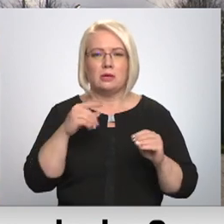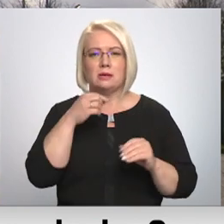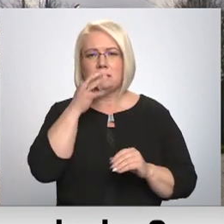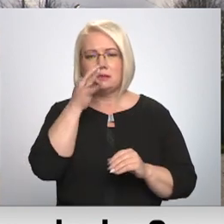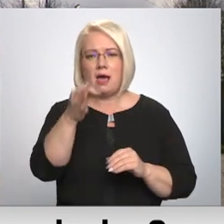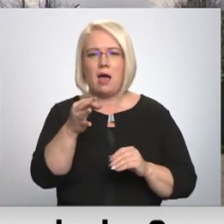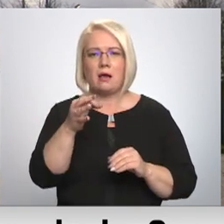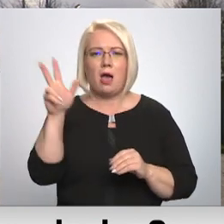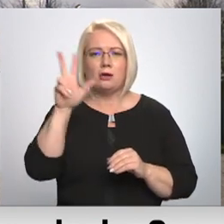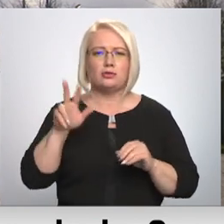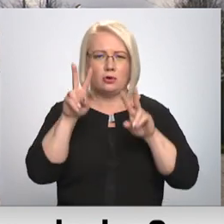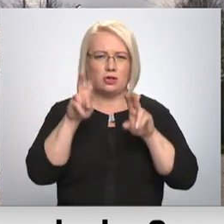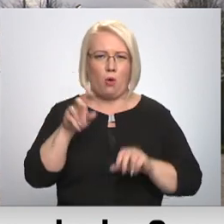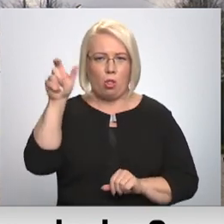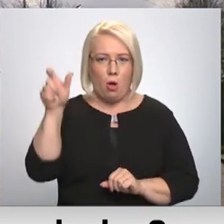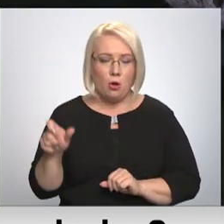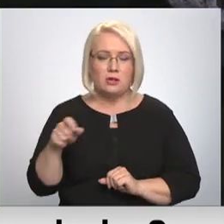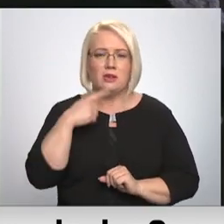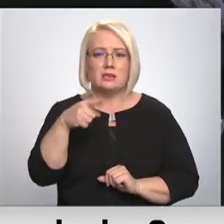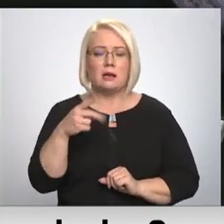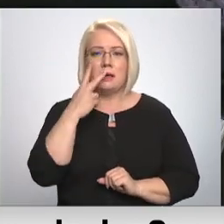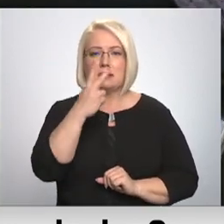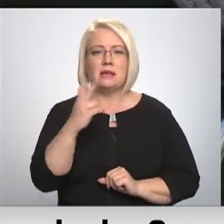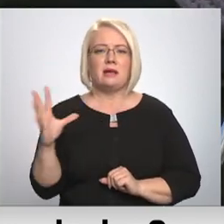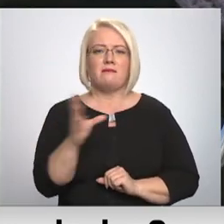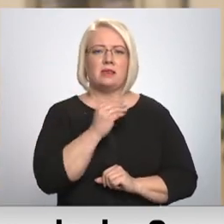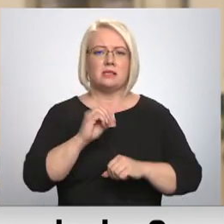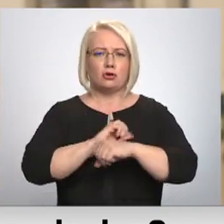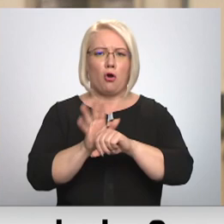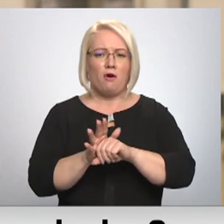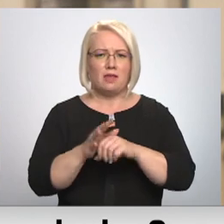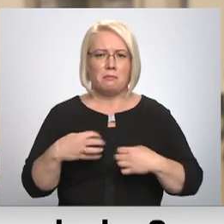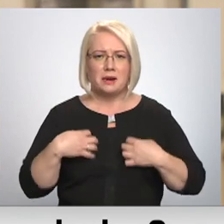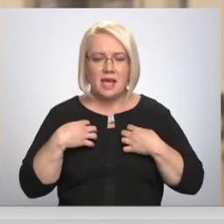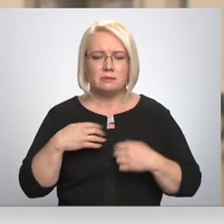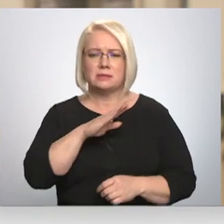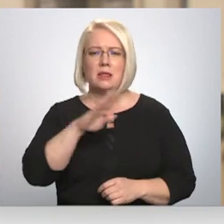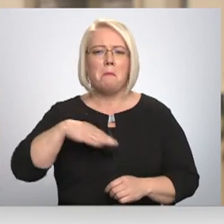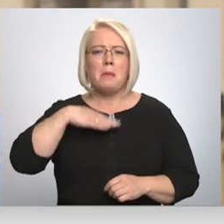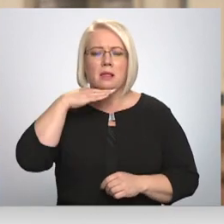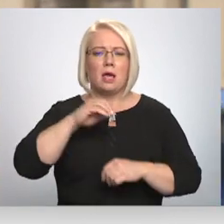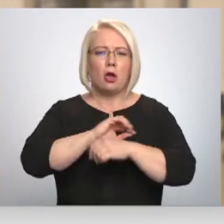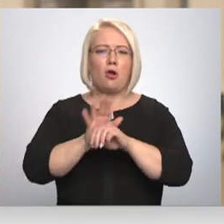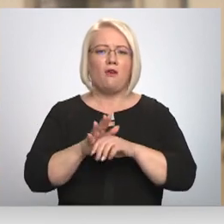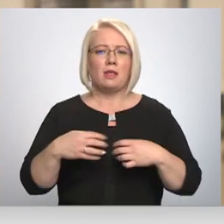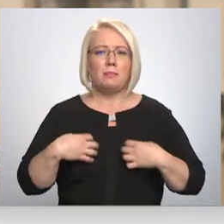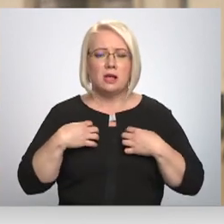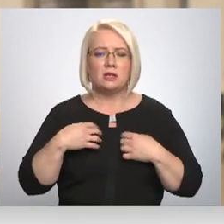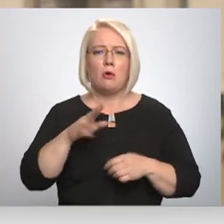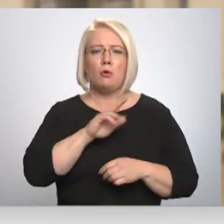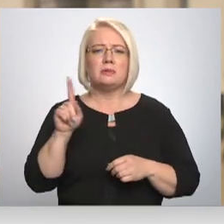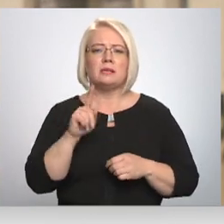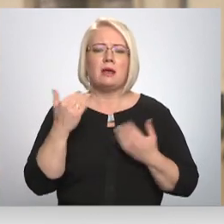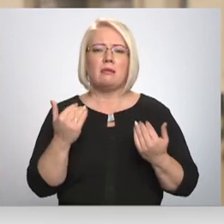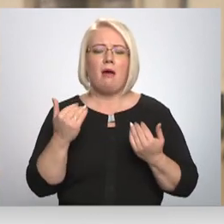Mēs redzam, mums ir visas šīs covid briesmas, nepietieka covid briesmām. Mēs redzam, ka mums ir energokrīze,